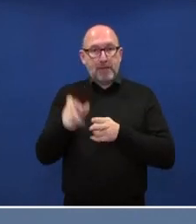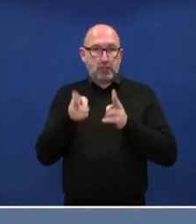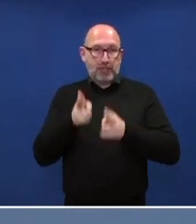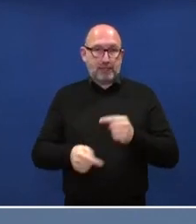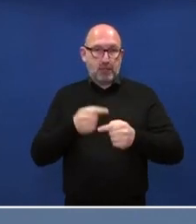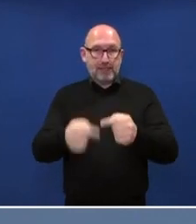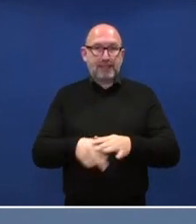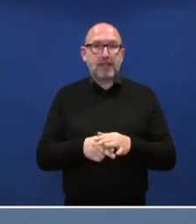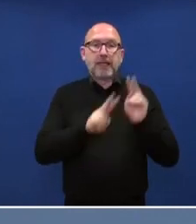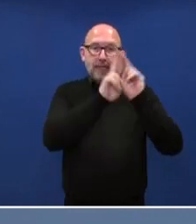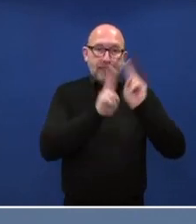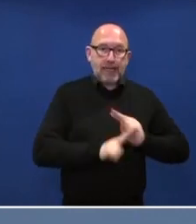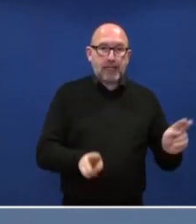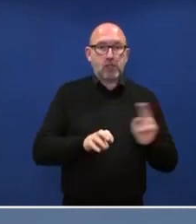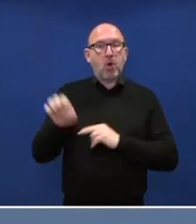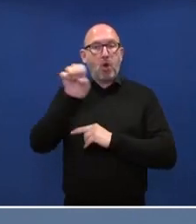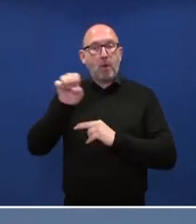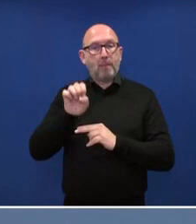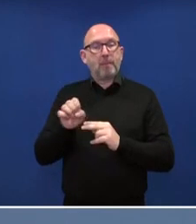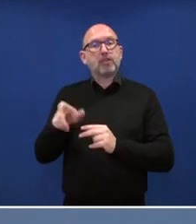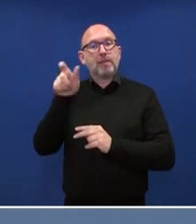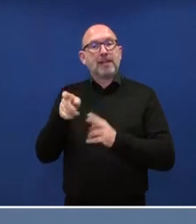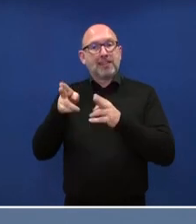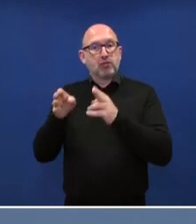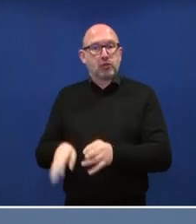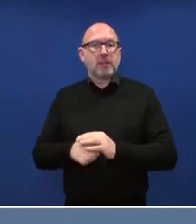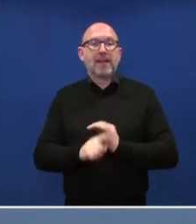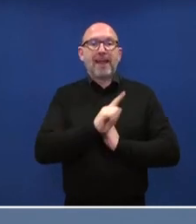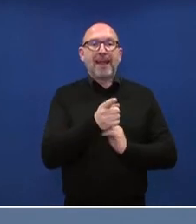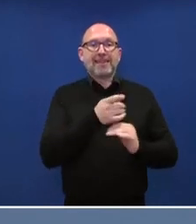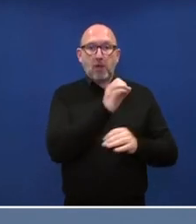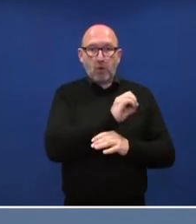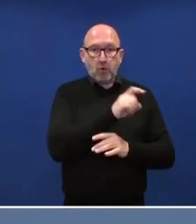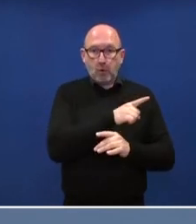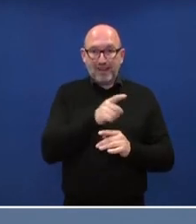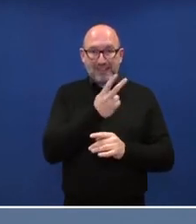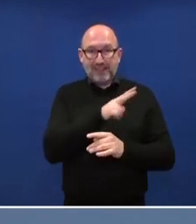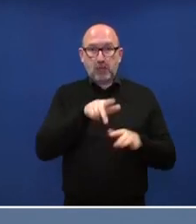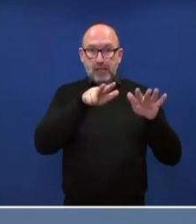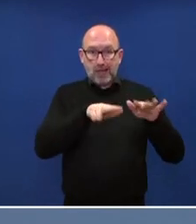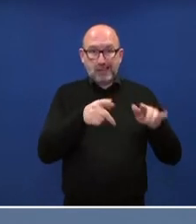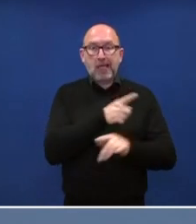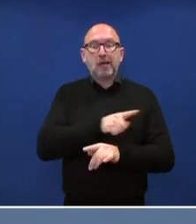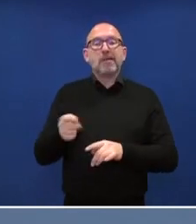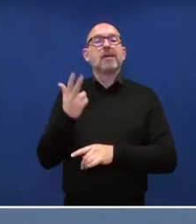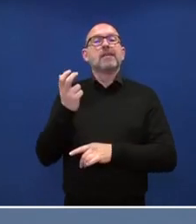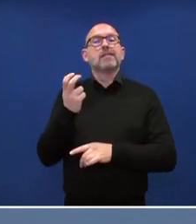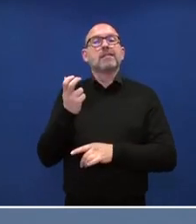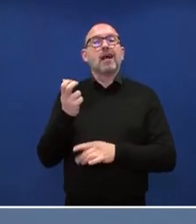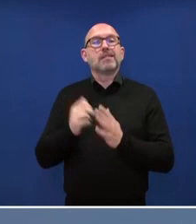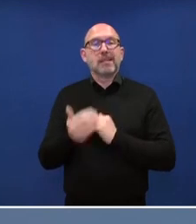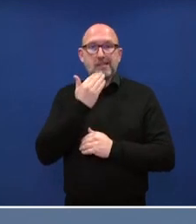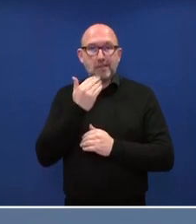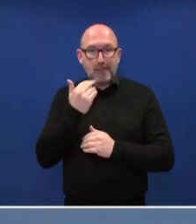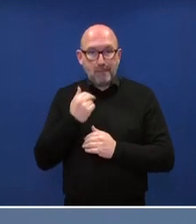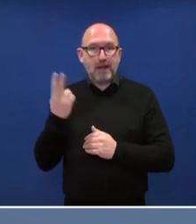europäischen Menschenrechtsschutz im Zeitraum vom 1. Oktober 2018 bis zum 30. September 2020.